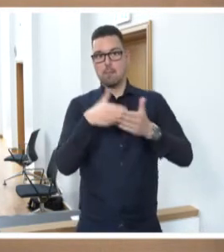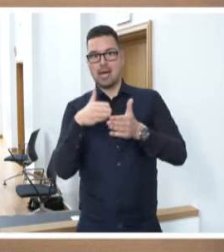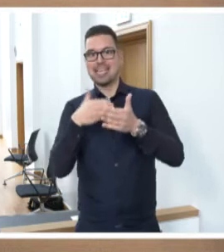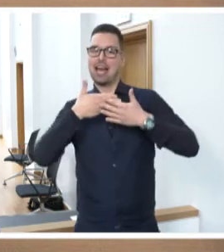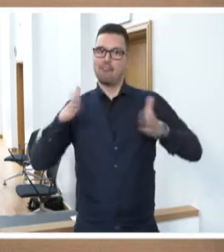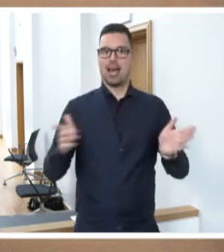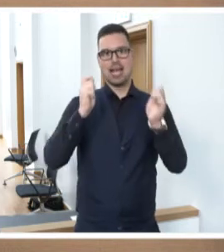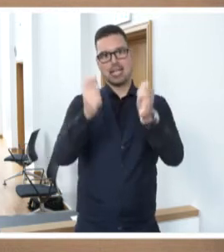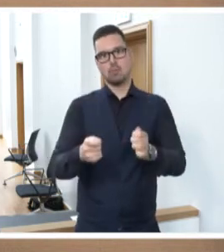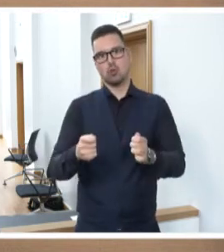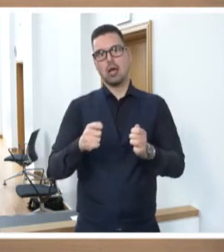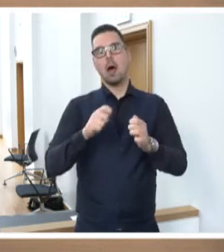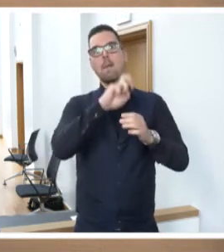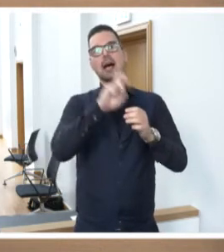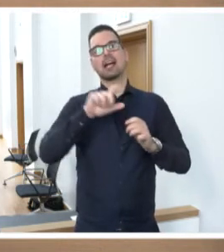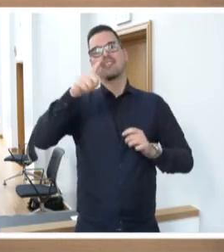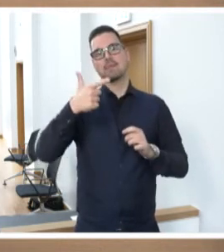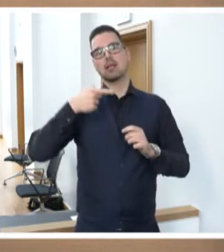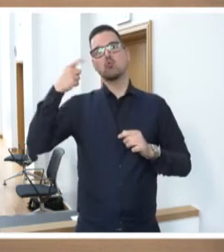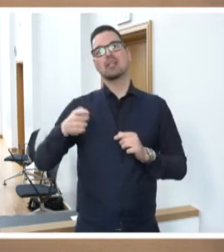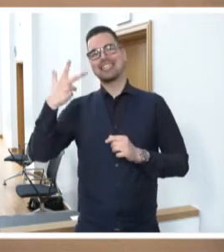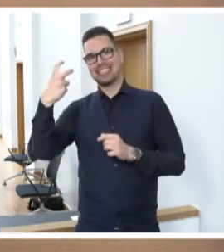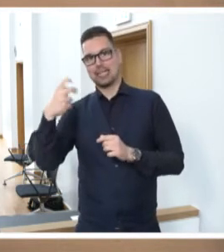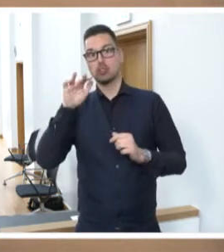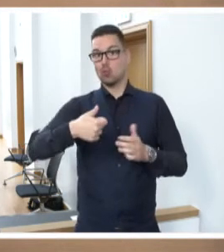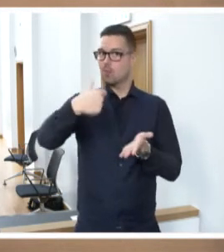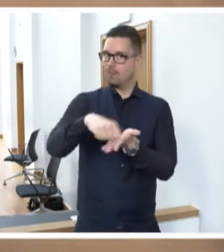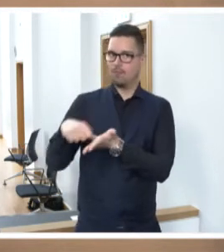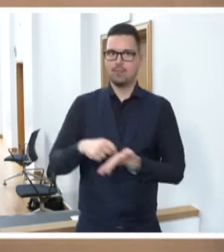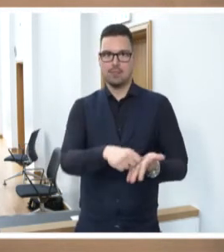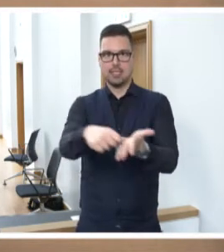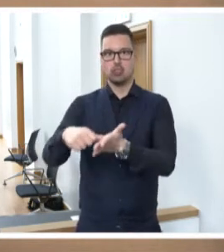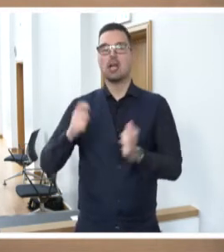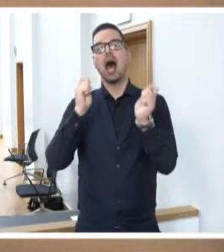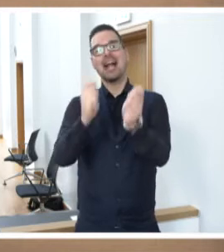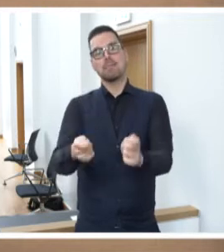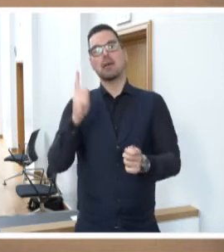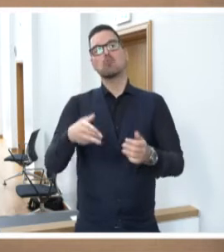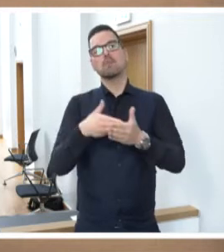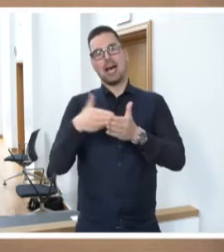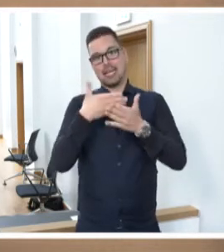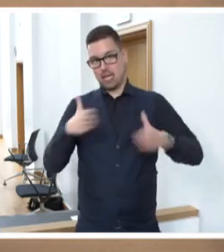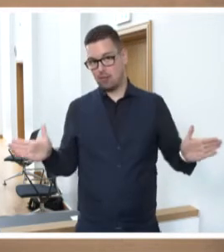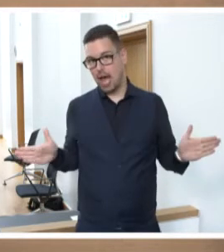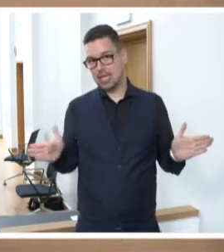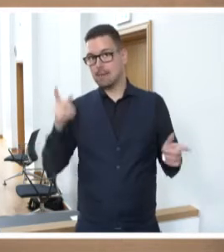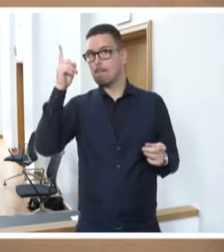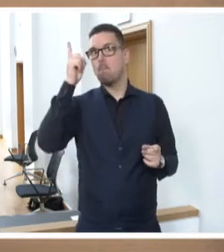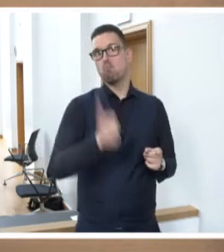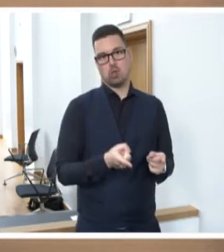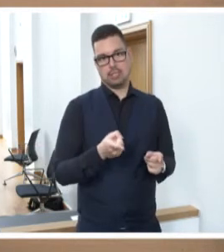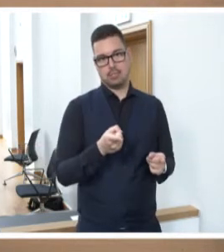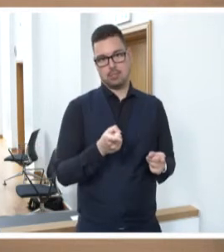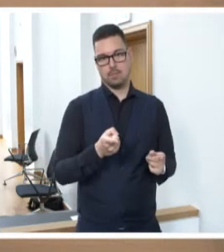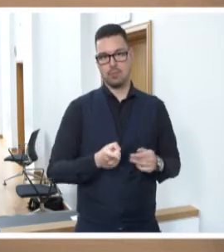Angebot in § 2 Nr. 30 definiert und die Pflichten für die Anbieter konkretisiert und ausgeweitet. Der